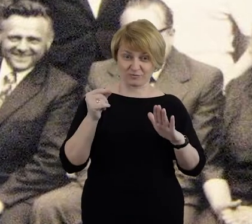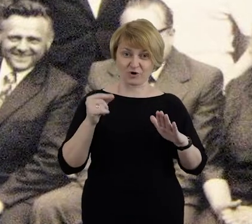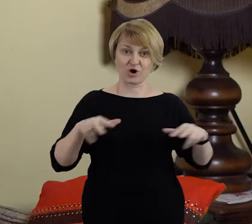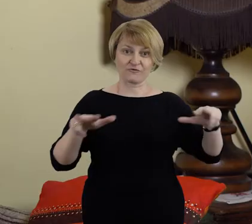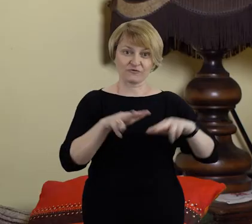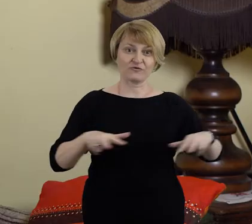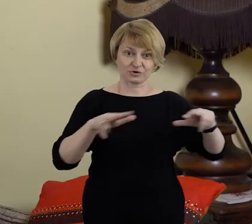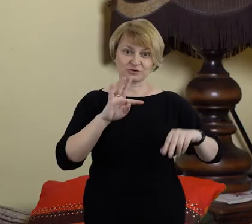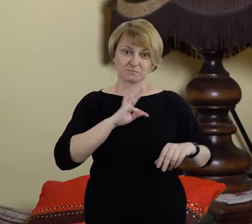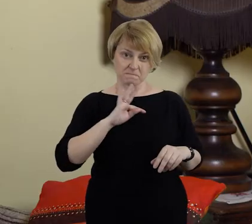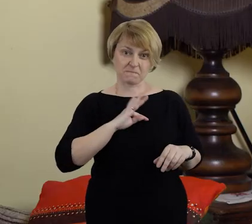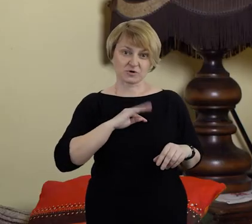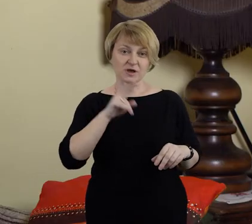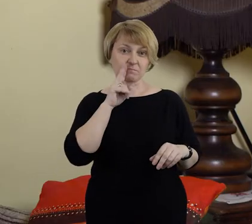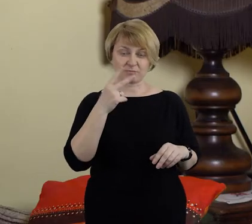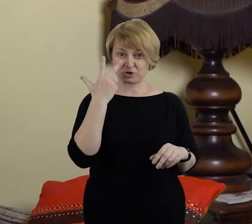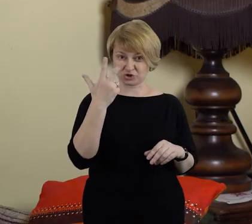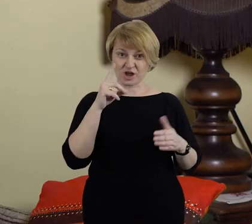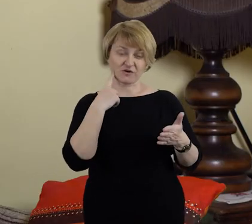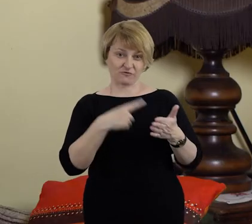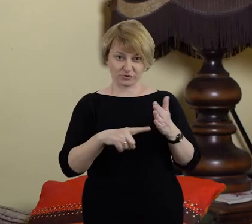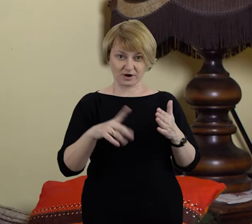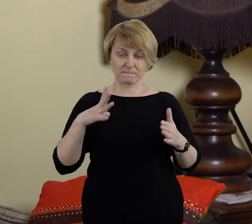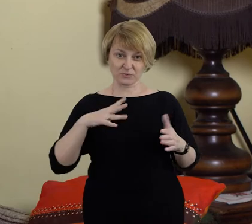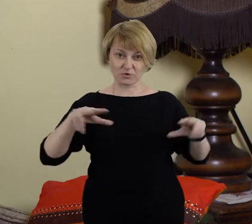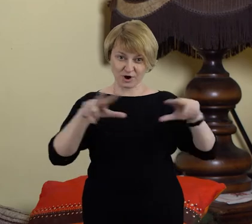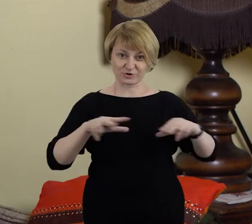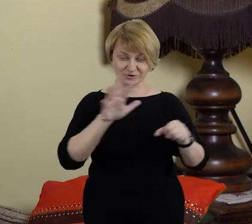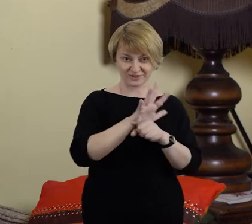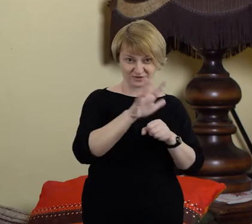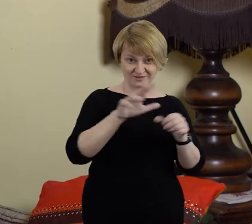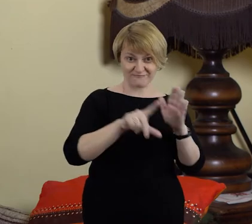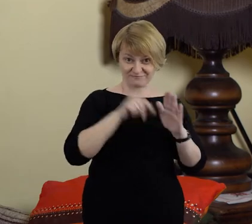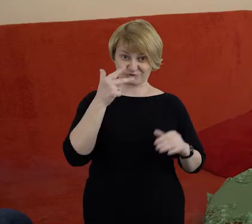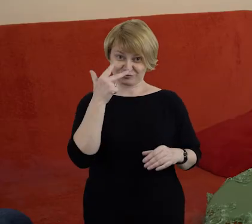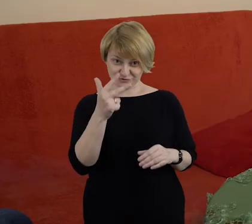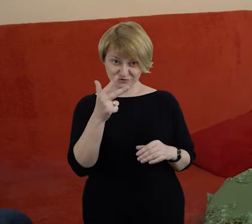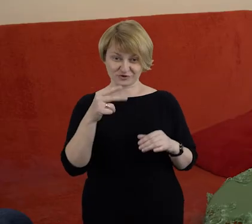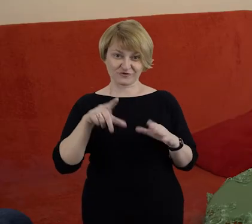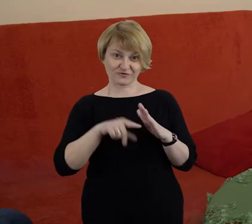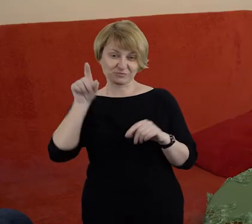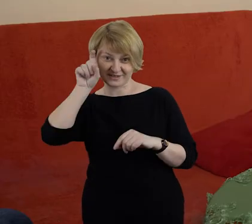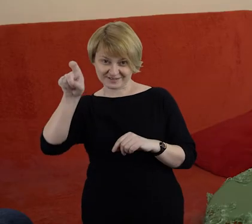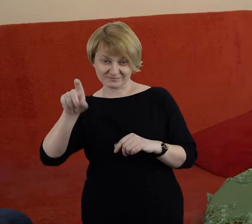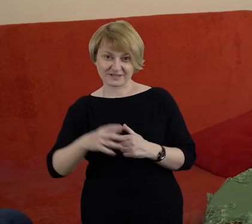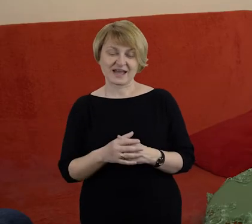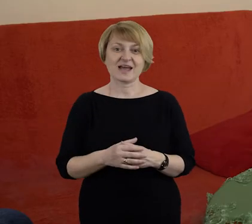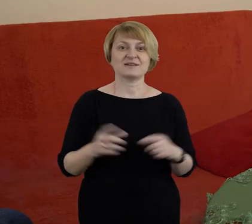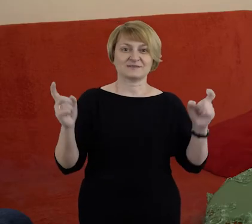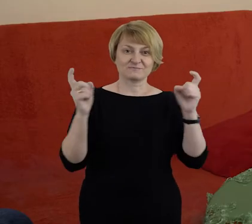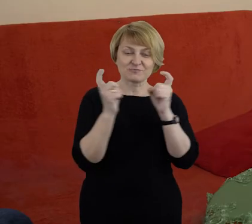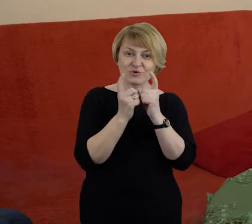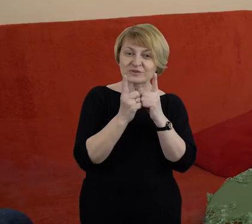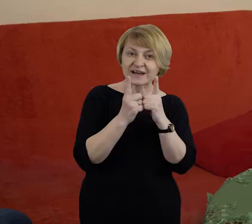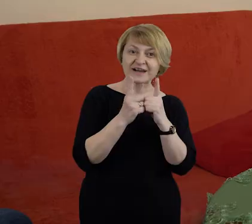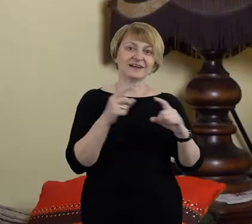W rodzinie mojej mamy to było trzech moich wujków, na 14 osób to nie jest tak dużo. Przy okazji spotkań rodzinnych się